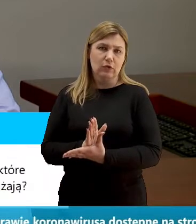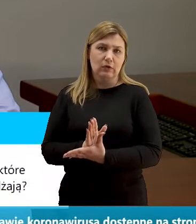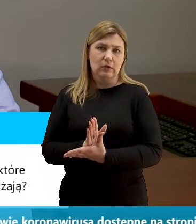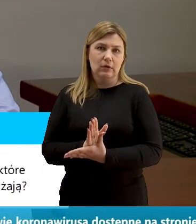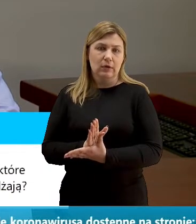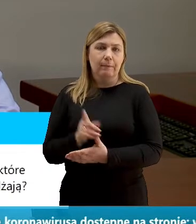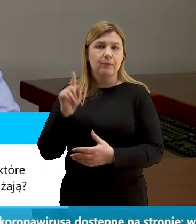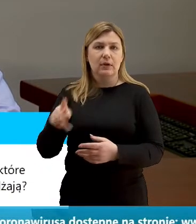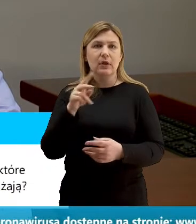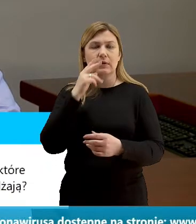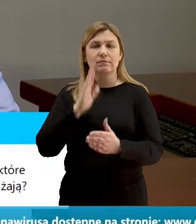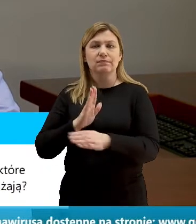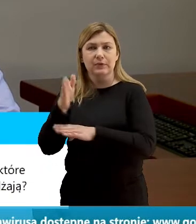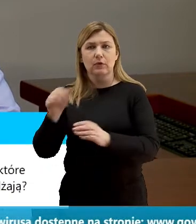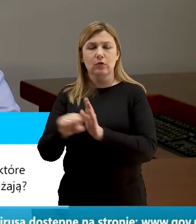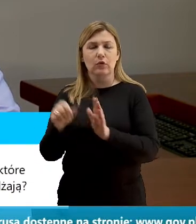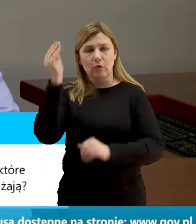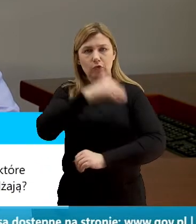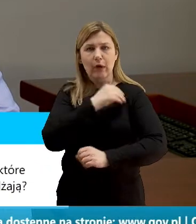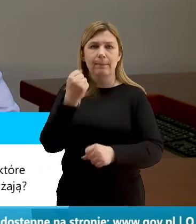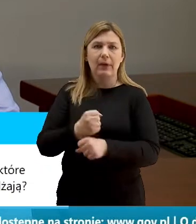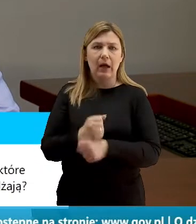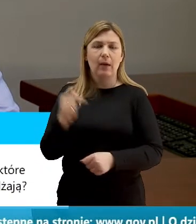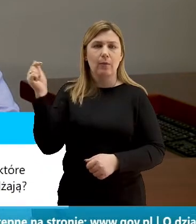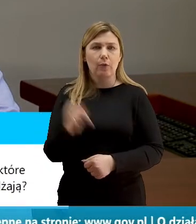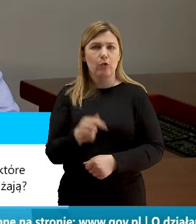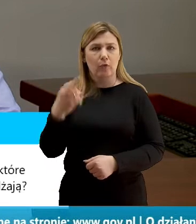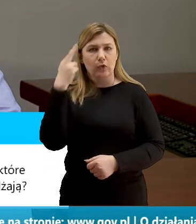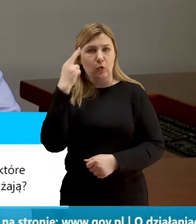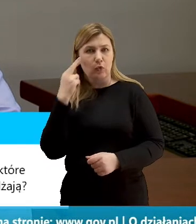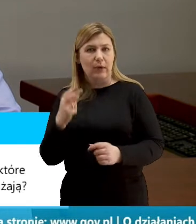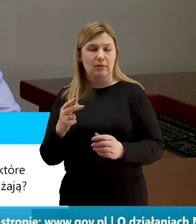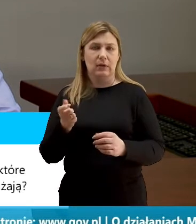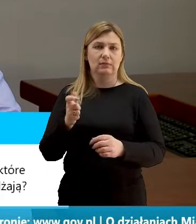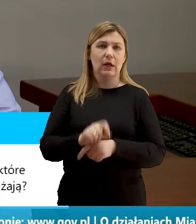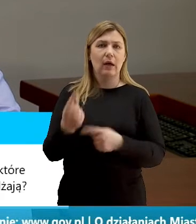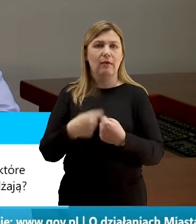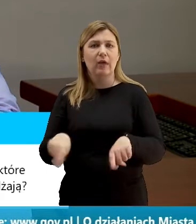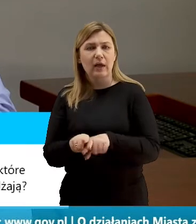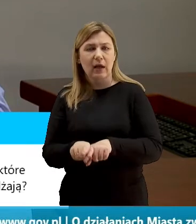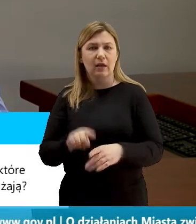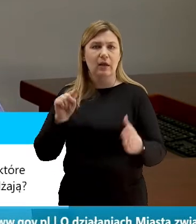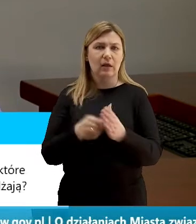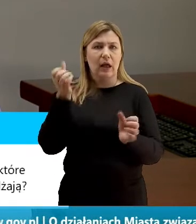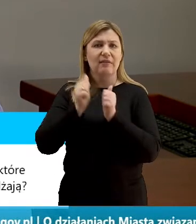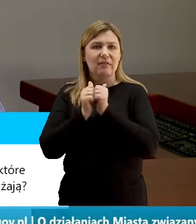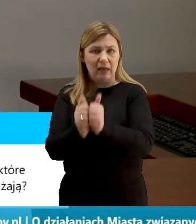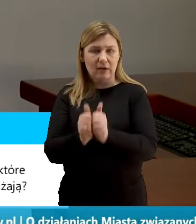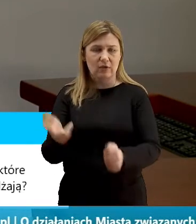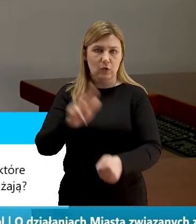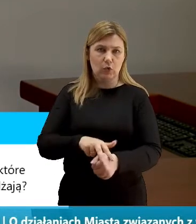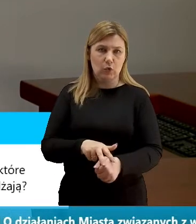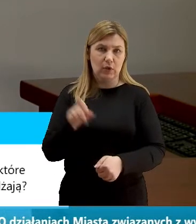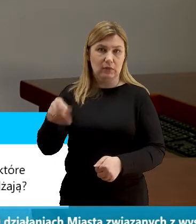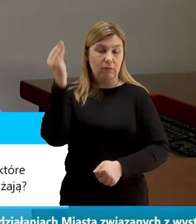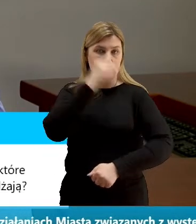wizyty w szkołach i pracowników muszą być racjonalne i w celu realizowania konkretnych zadań, które przed tymi szkołami